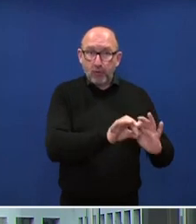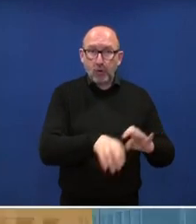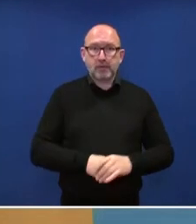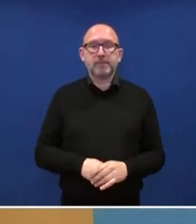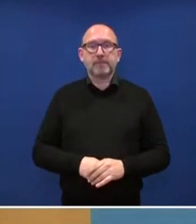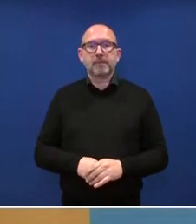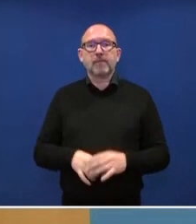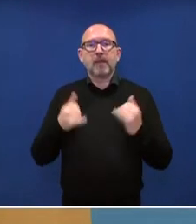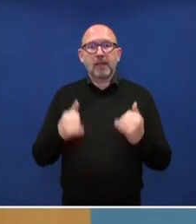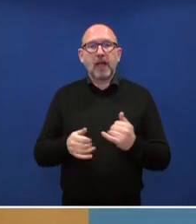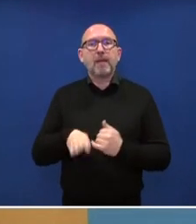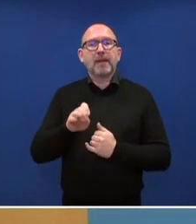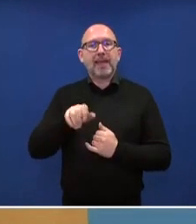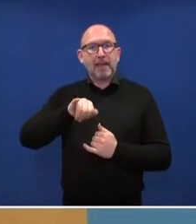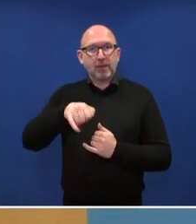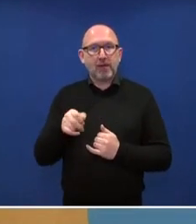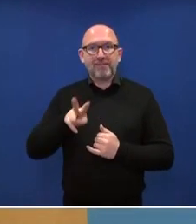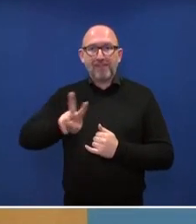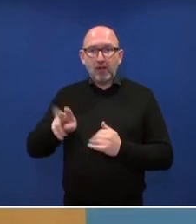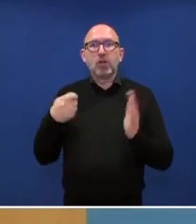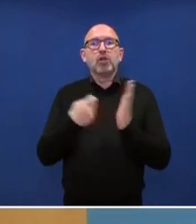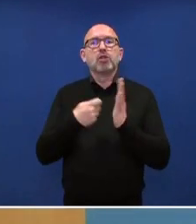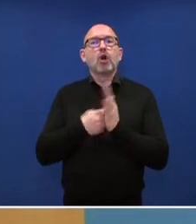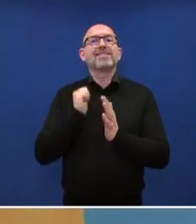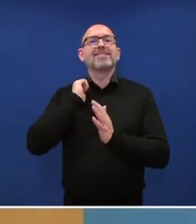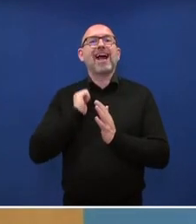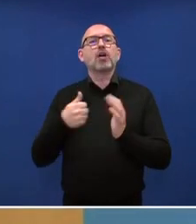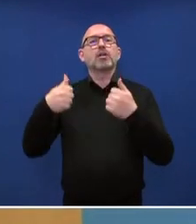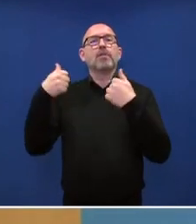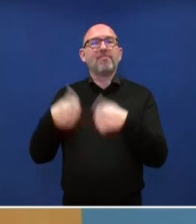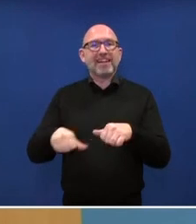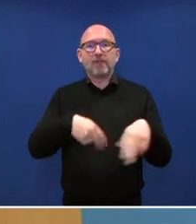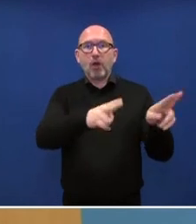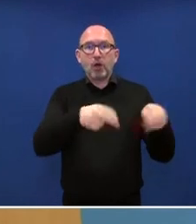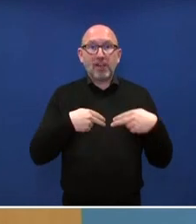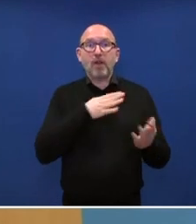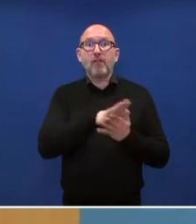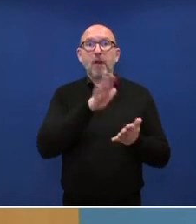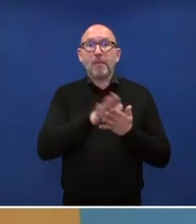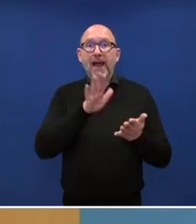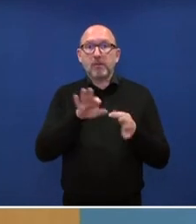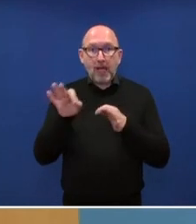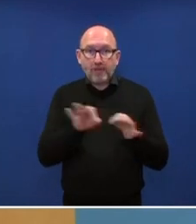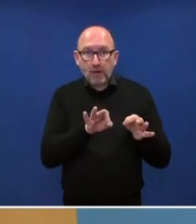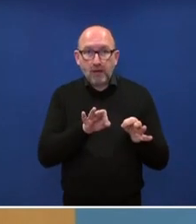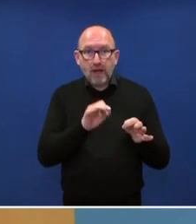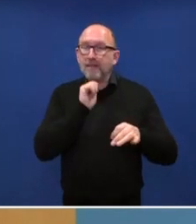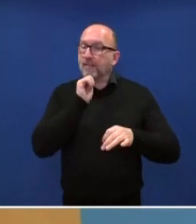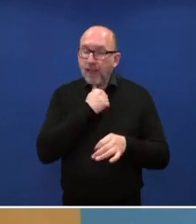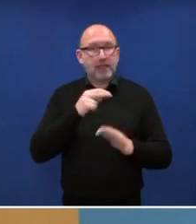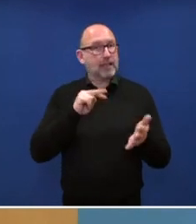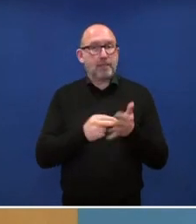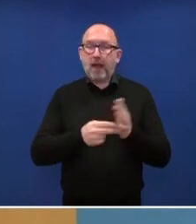BMJV keine Pläne hat, eine solche Kostentragungspflicht bei Retouren für Verbraucherinnen und Verbraucher einzuführen. Der